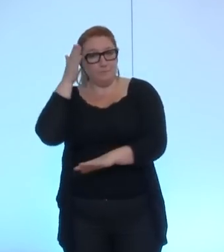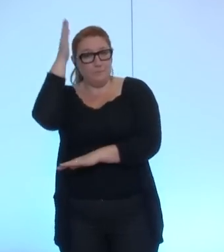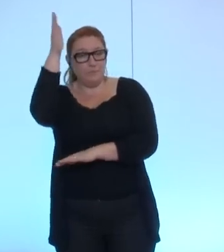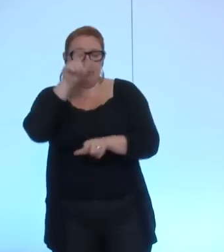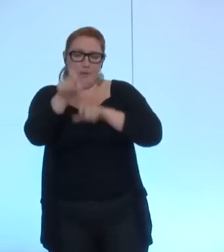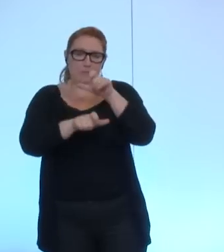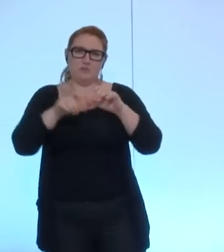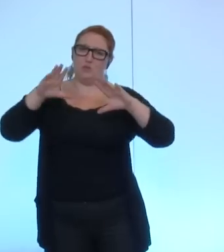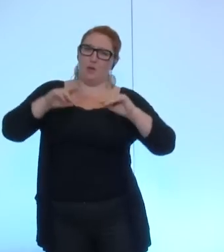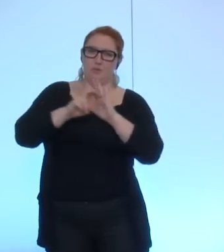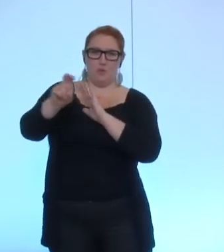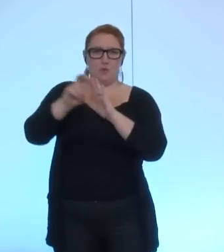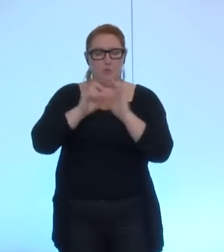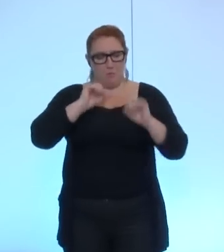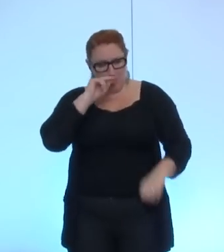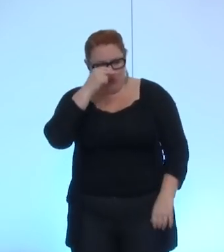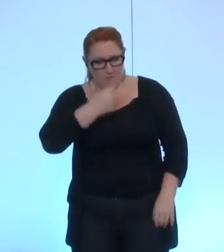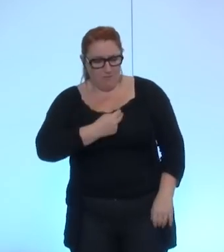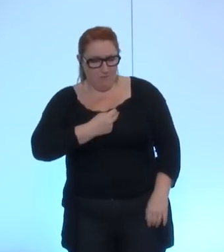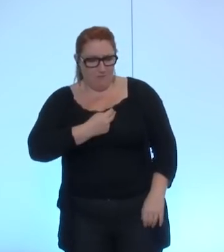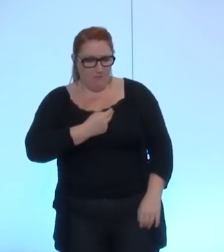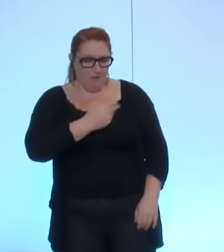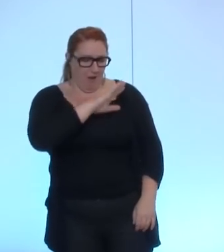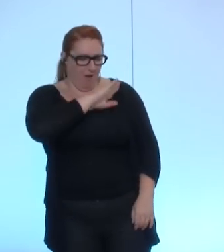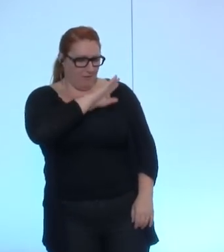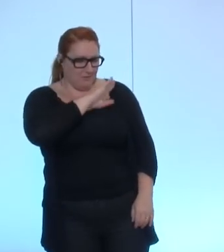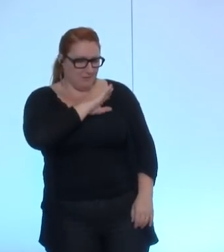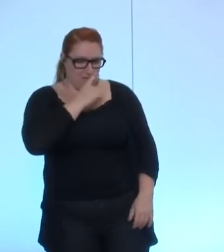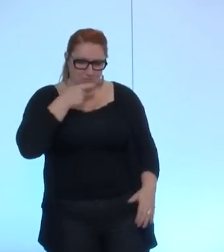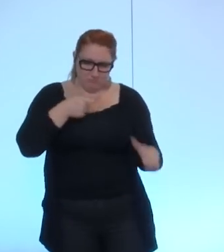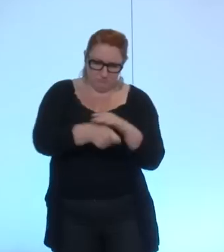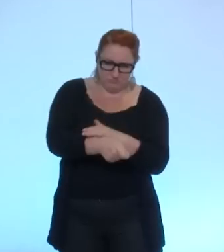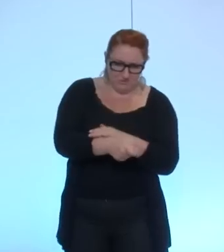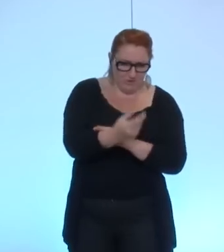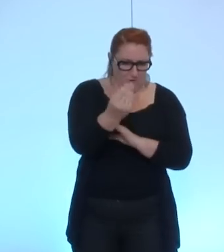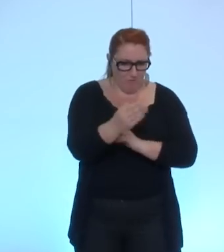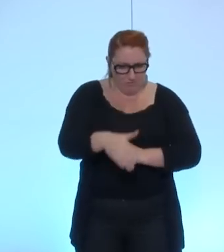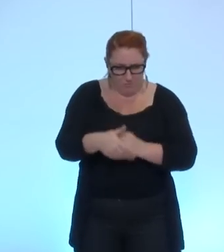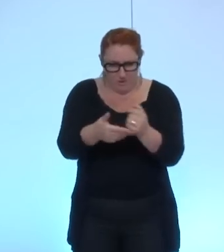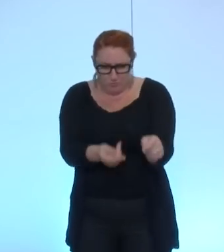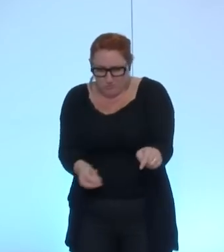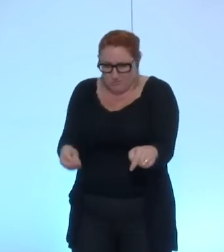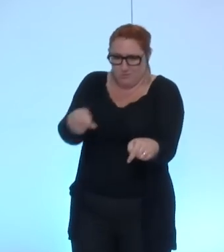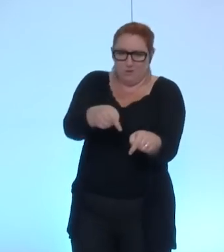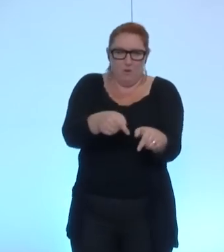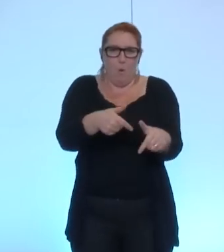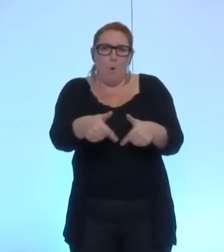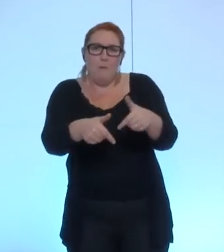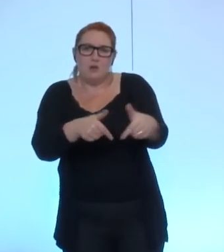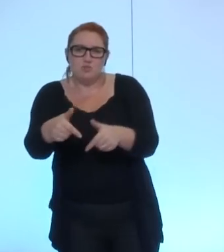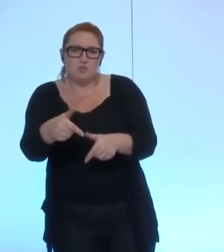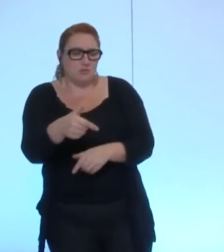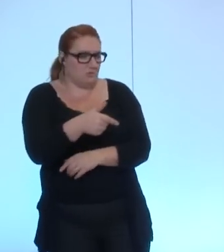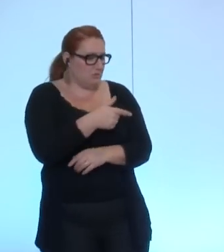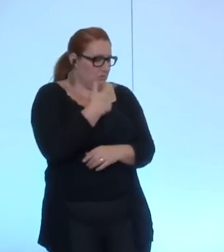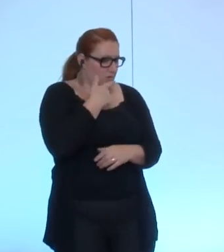ils ont aidé un enfant à remarcher un médecin à sauver une vie et cela ça n'est